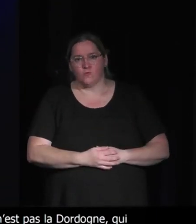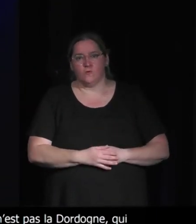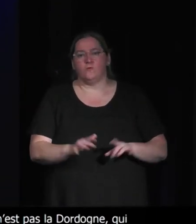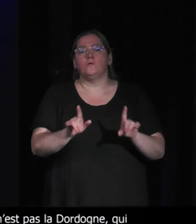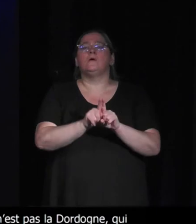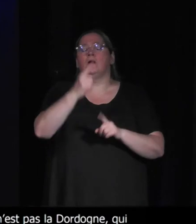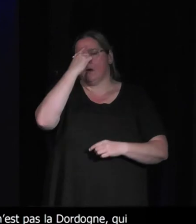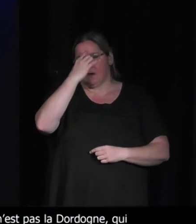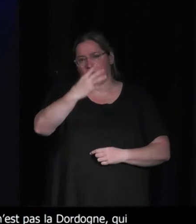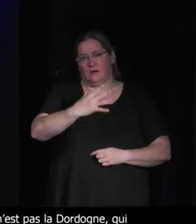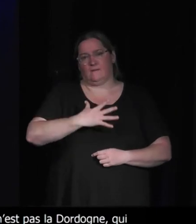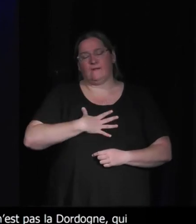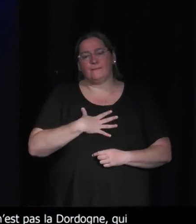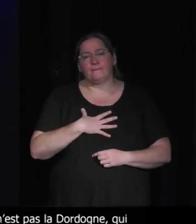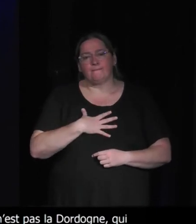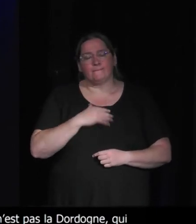sens,